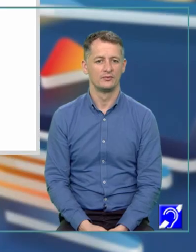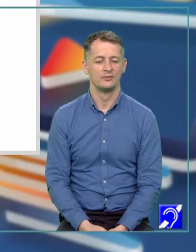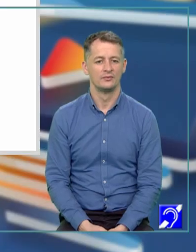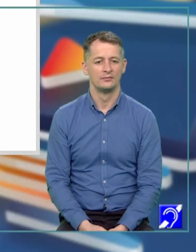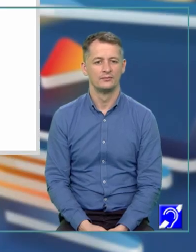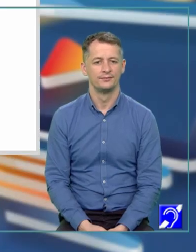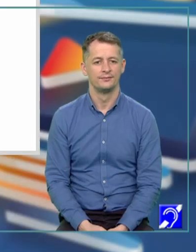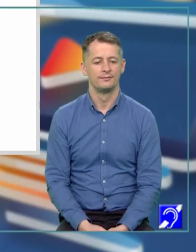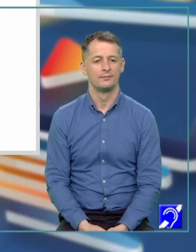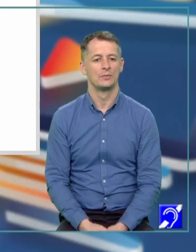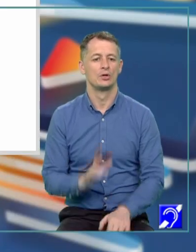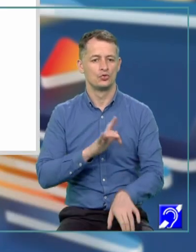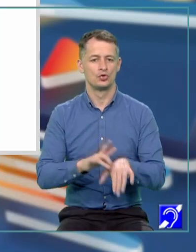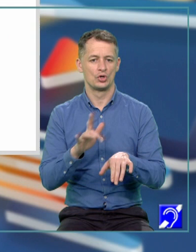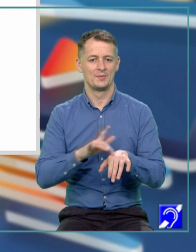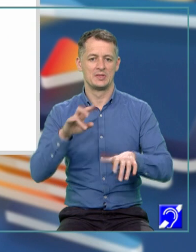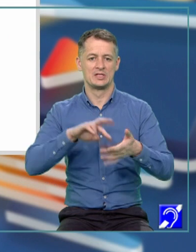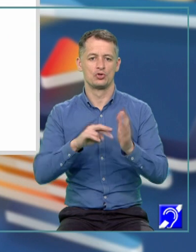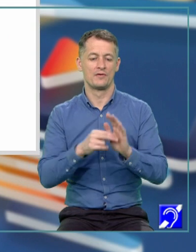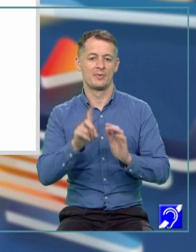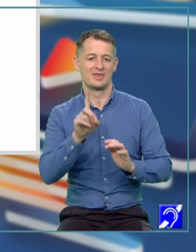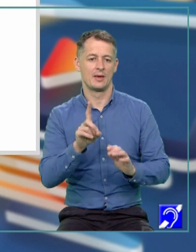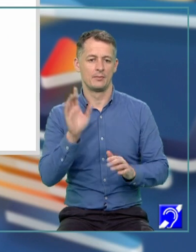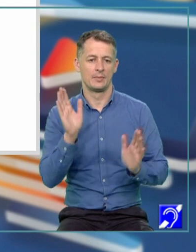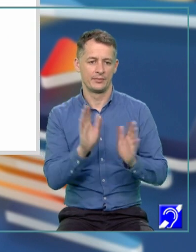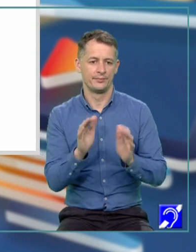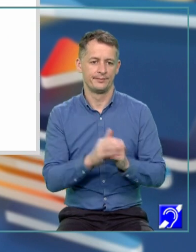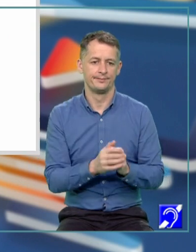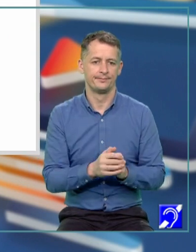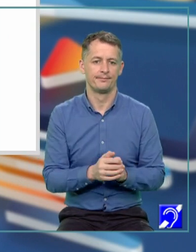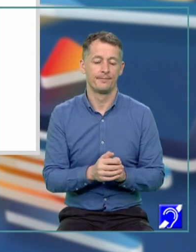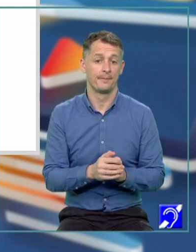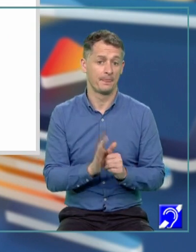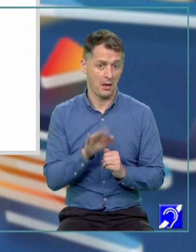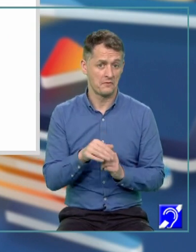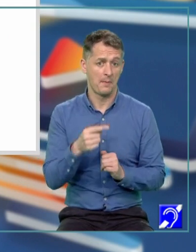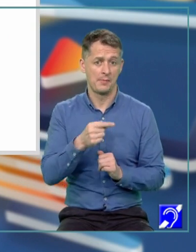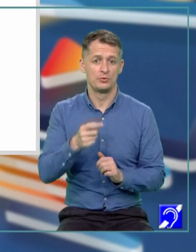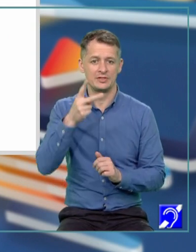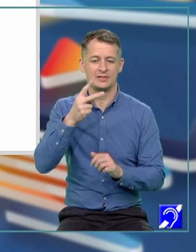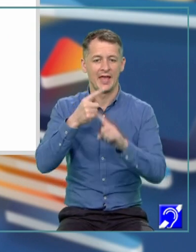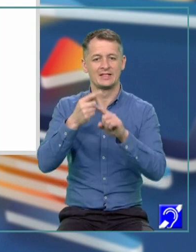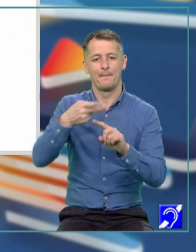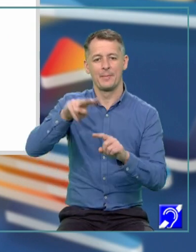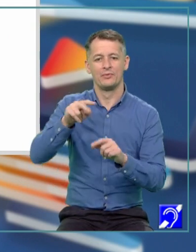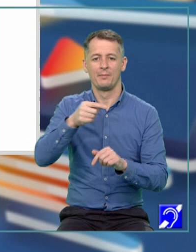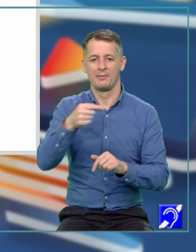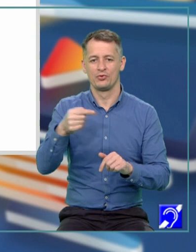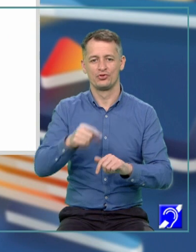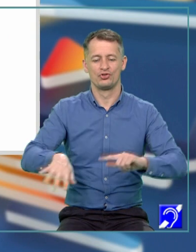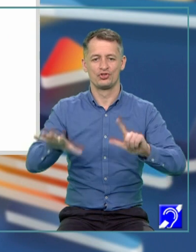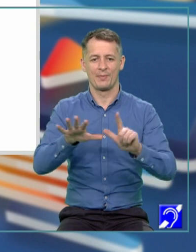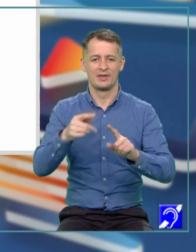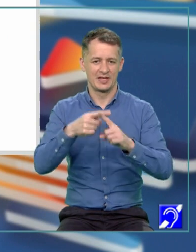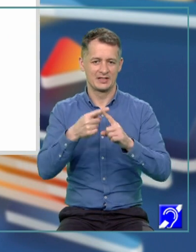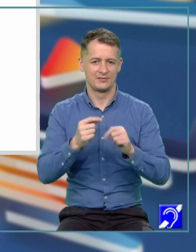și încercăm să rezolvăm de mic. Așadar, avem minus x pătrat minus 7x